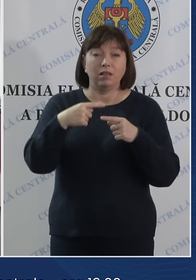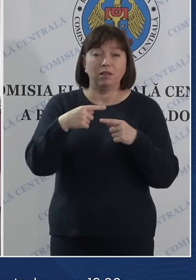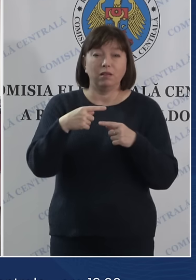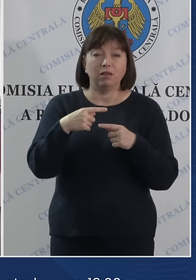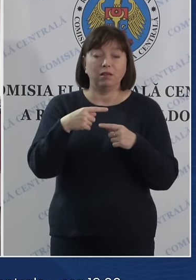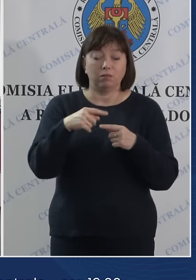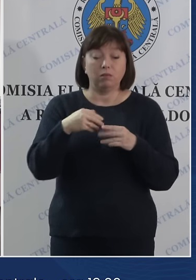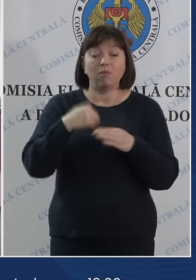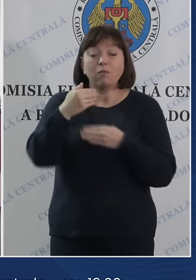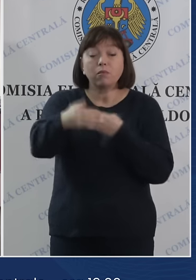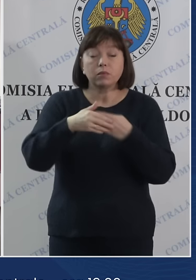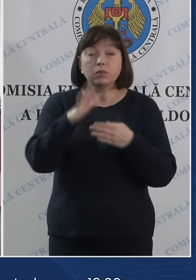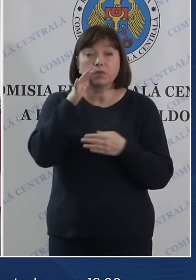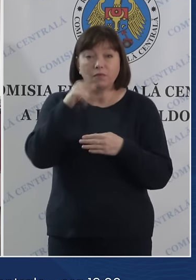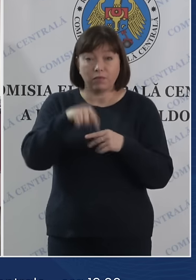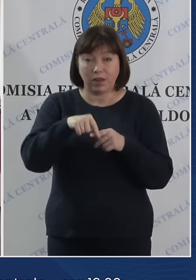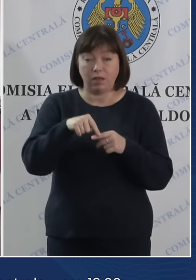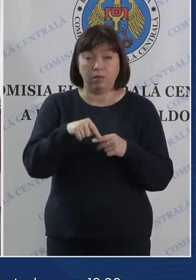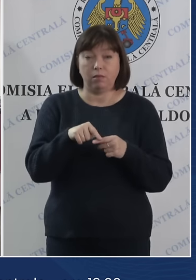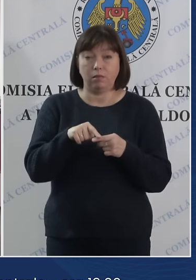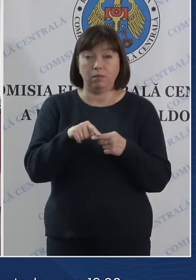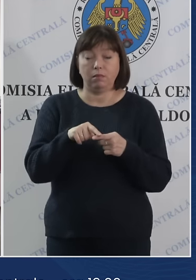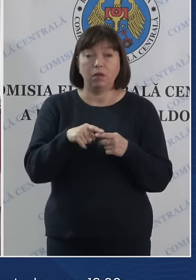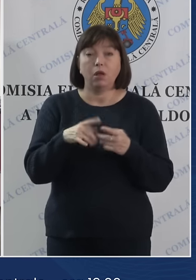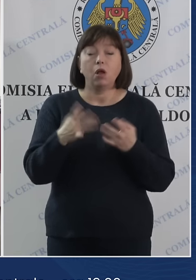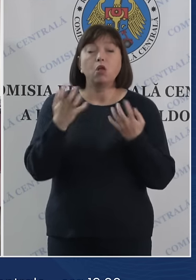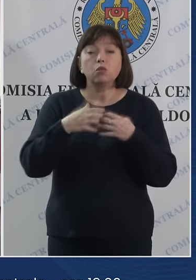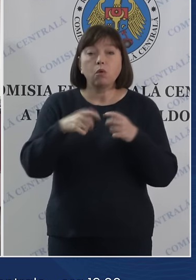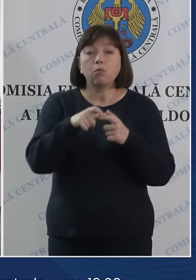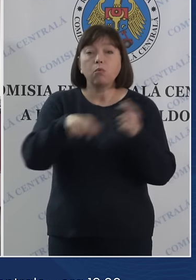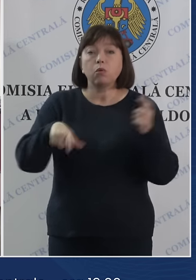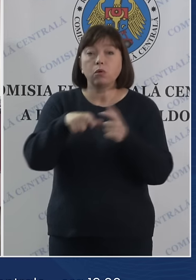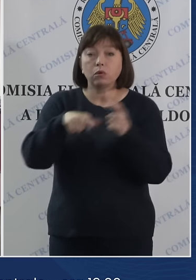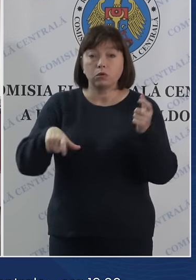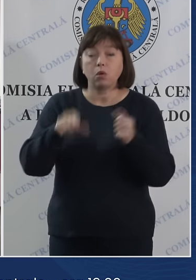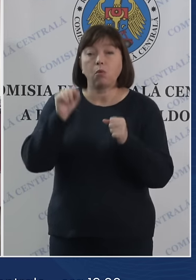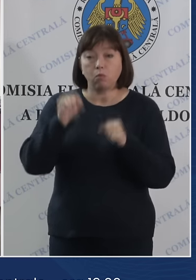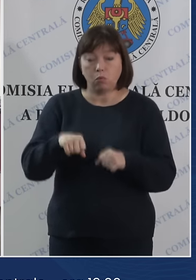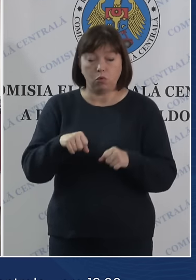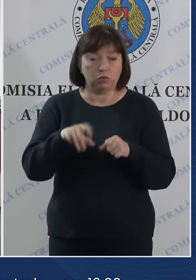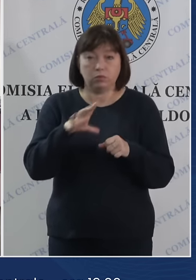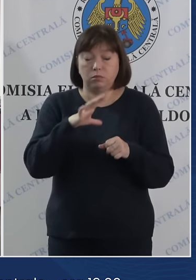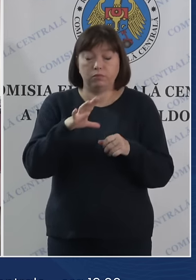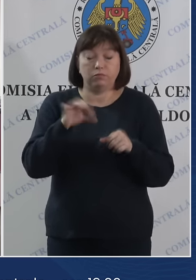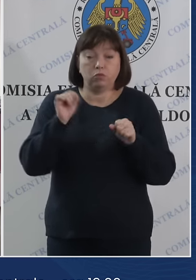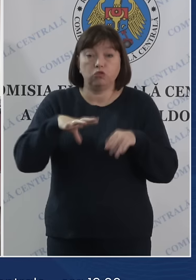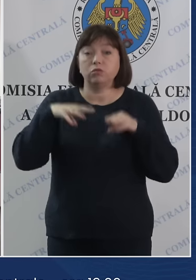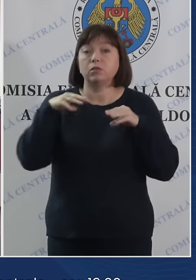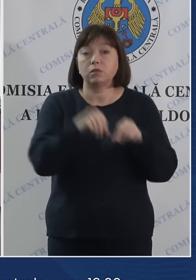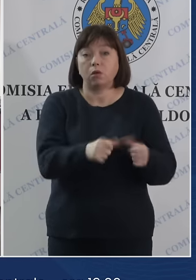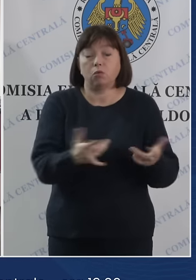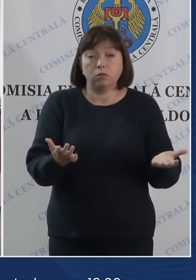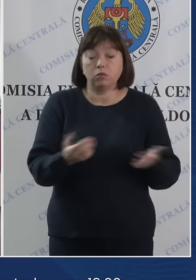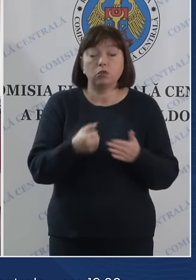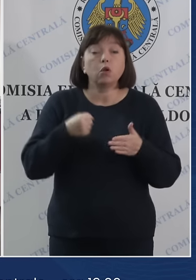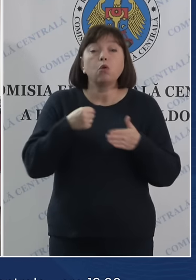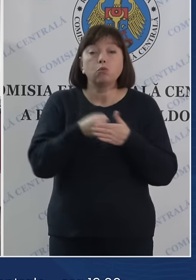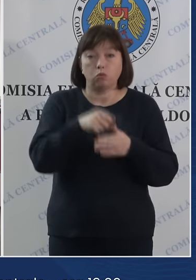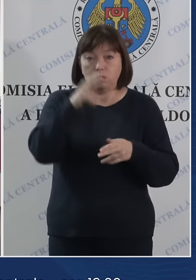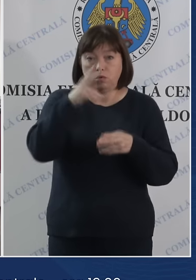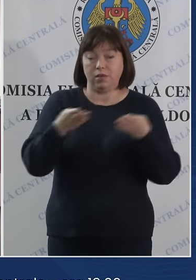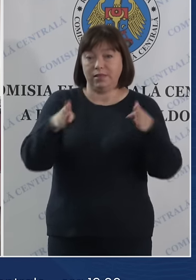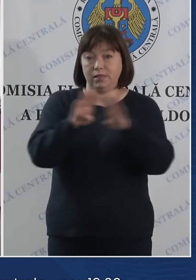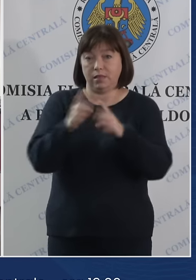următoarele ore, scuzați, în unele secții de votare, numărul buletinilor de vot s-ar putea epuiza înainte de închiderea